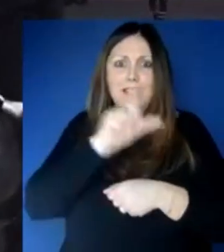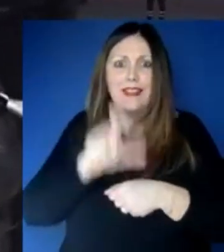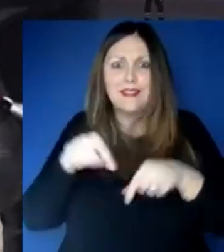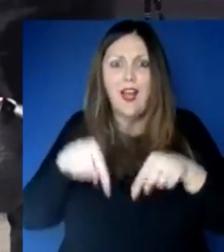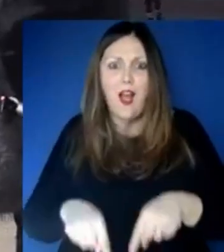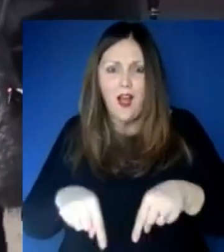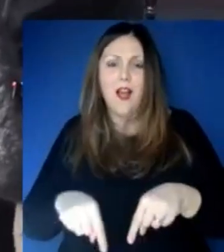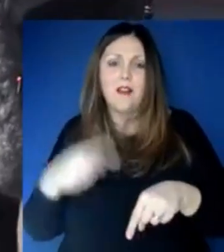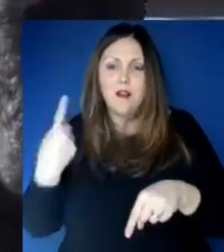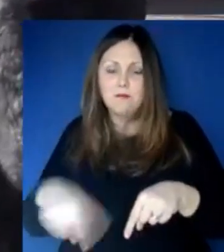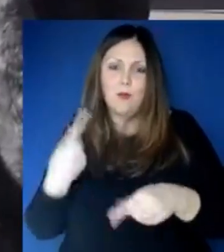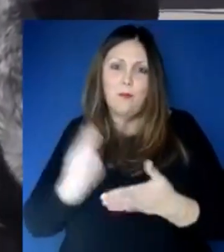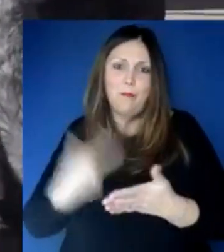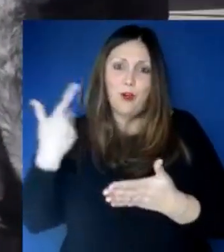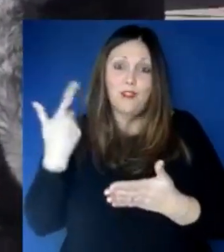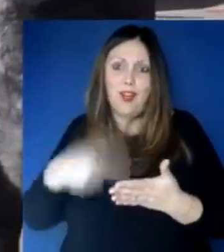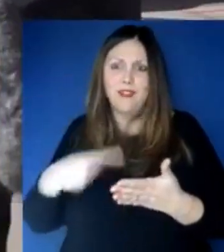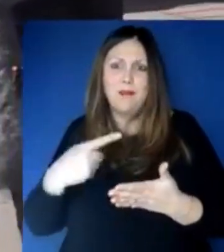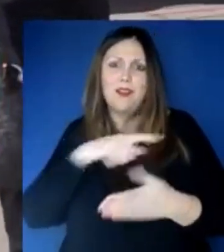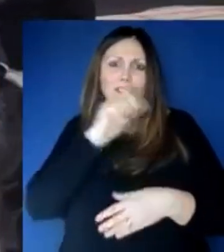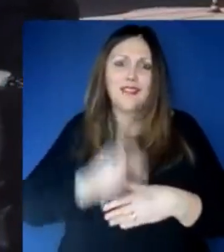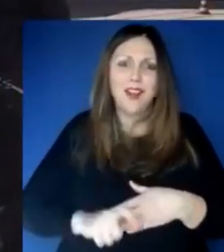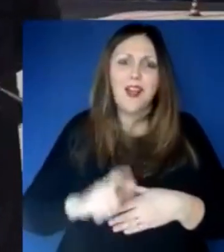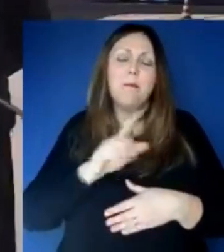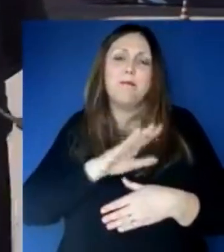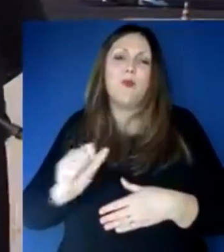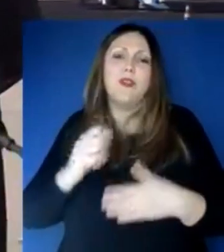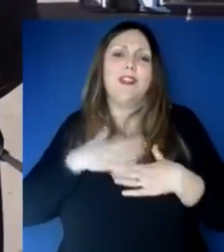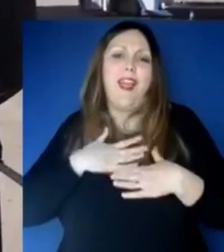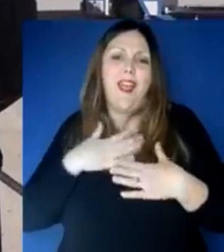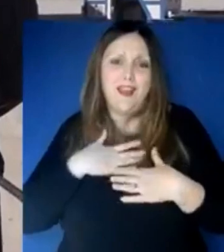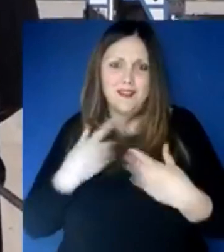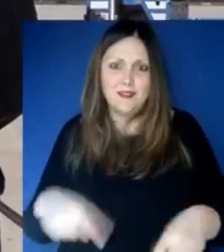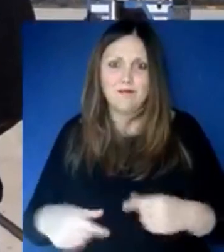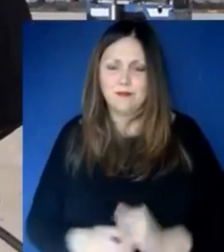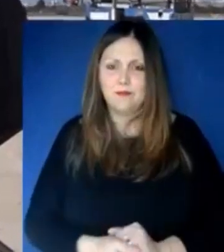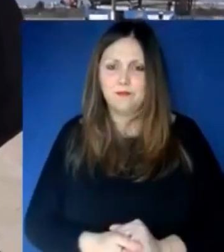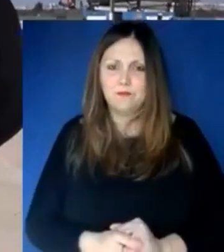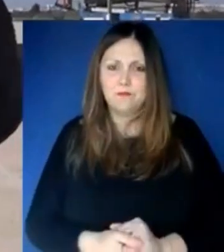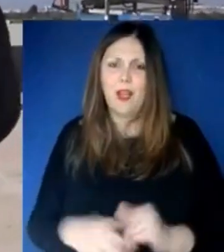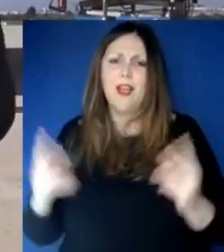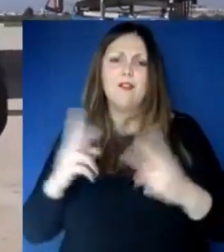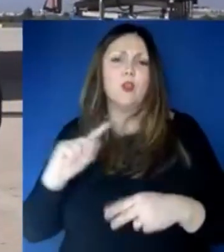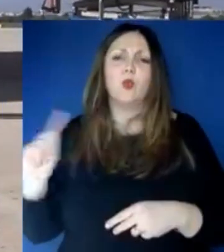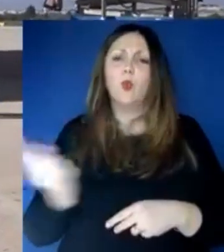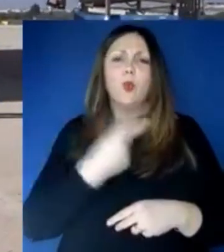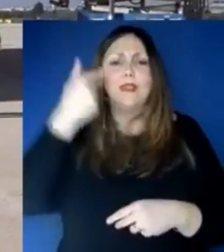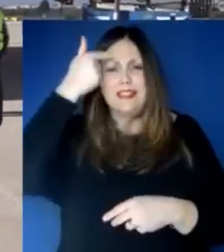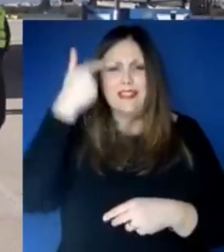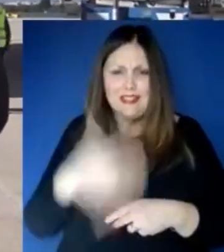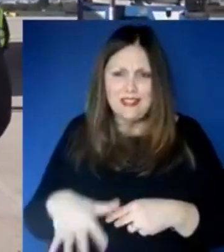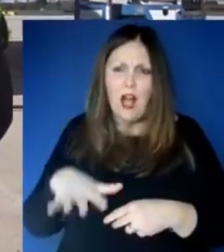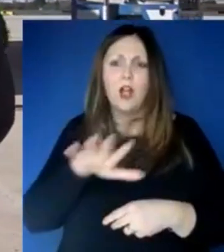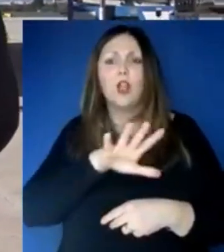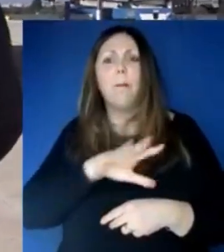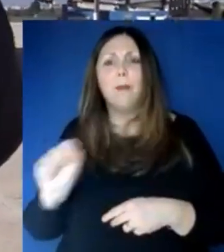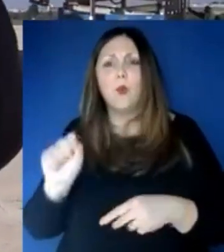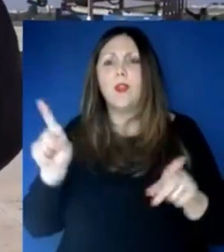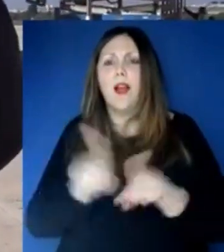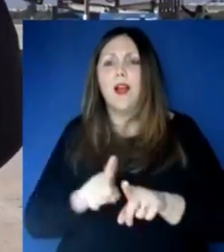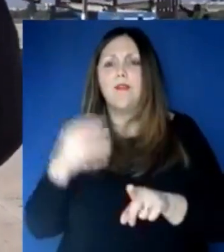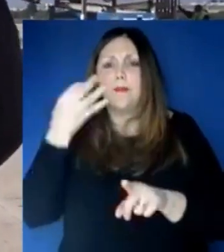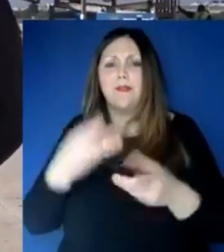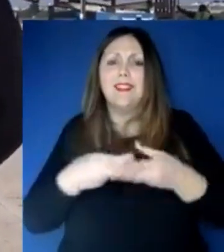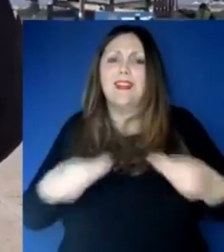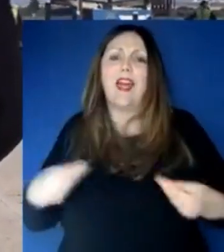Tutti sanno che la Puglia è terra di accoglienza, i rapporti tra l'Albania e la Cina sono storici, sono molto positivi e c'è una catena